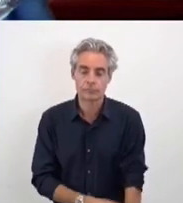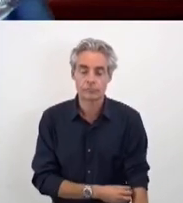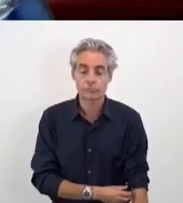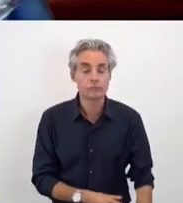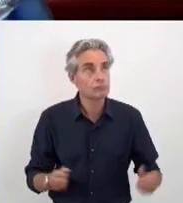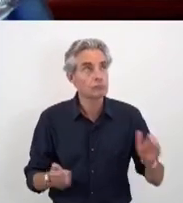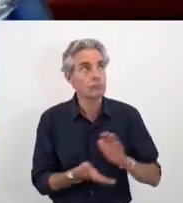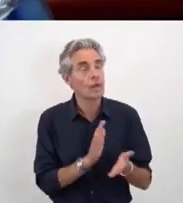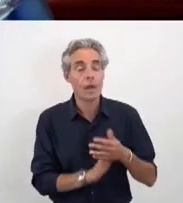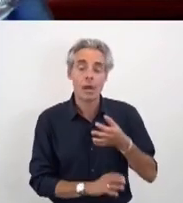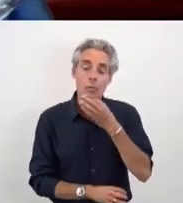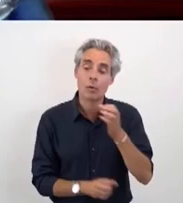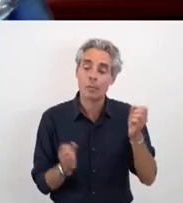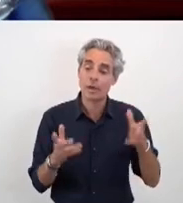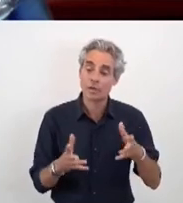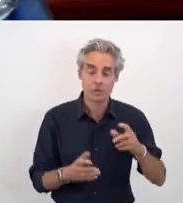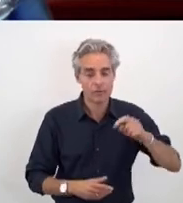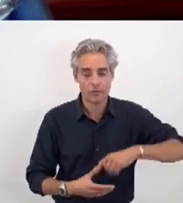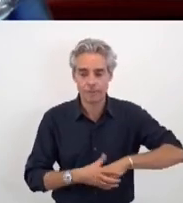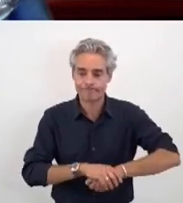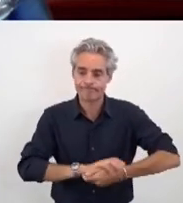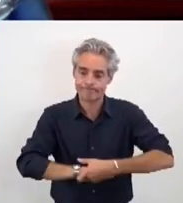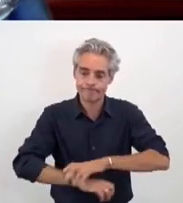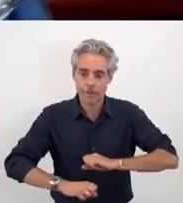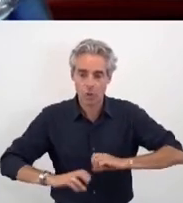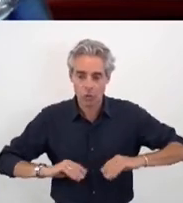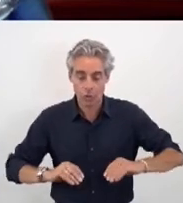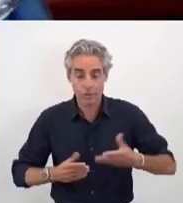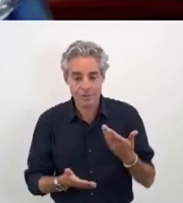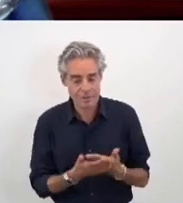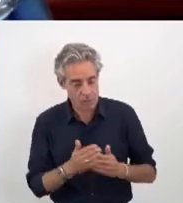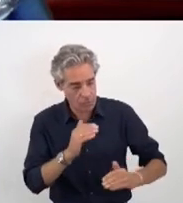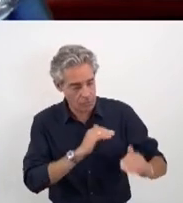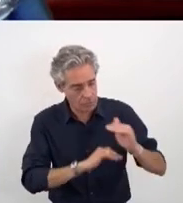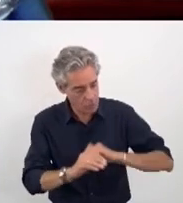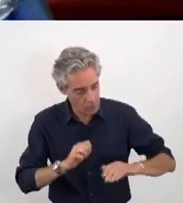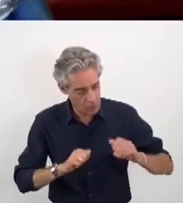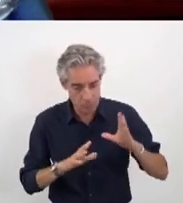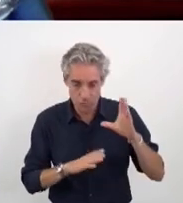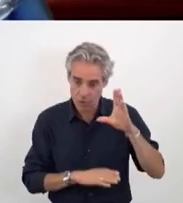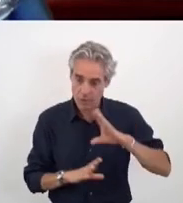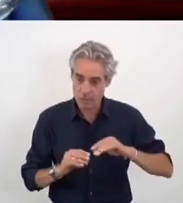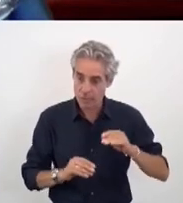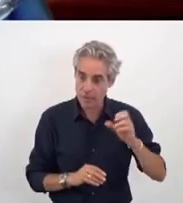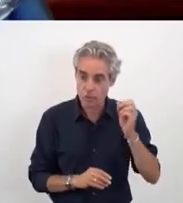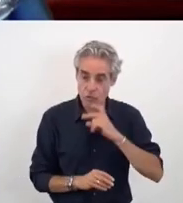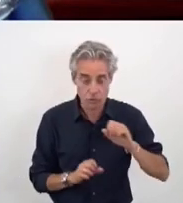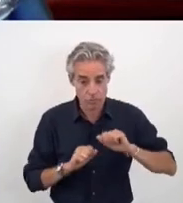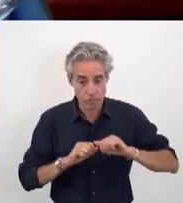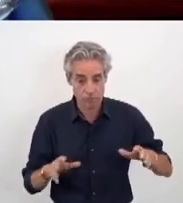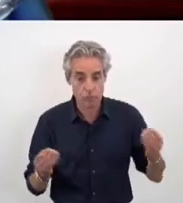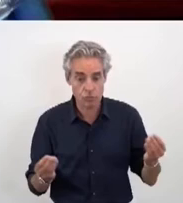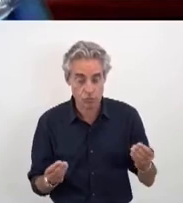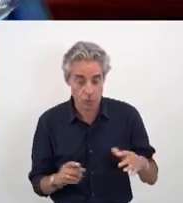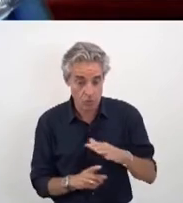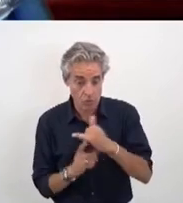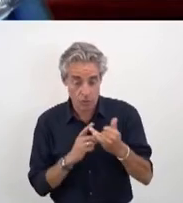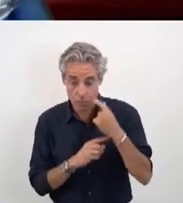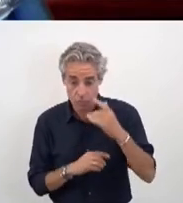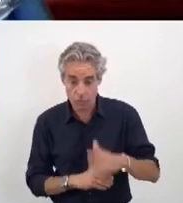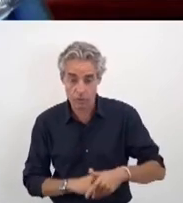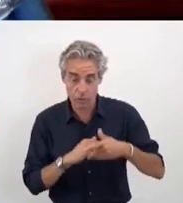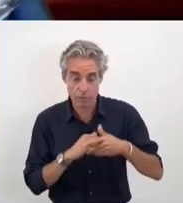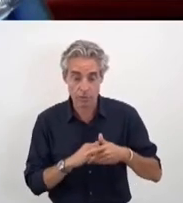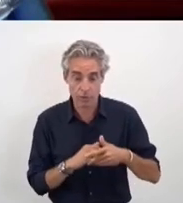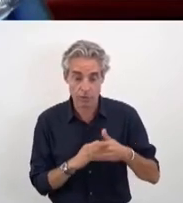magique, il faut y aller vraiment. Quel est le plan de déploiement de ces places d'urgence sociale pour s'occuper